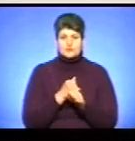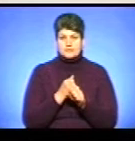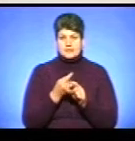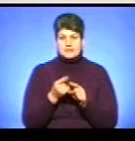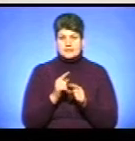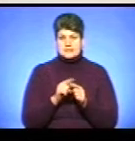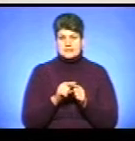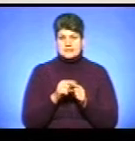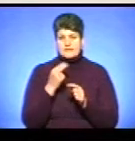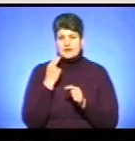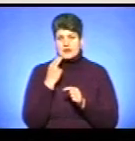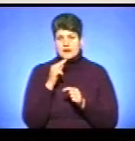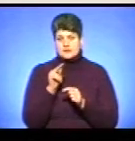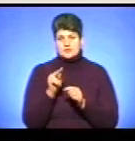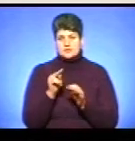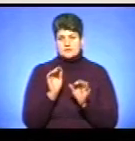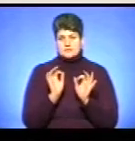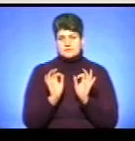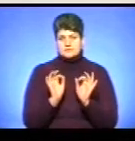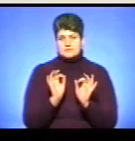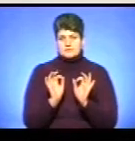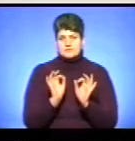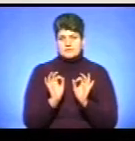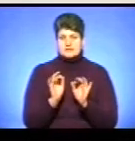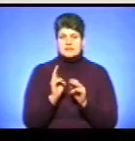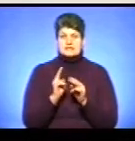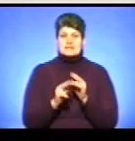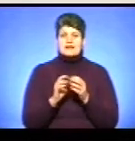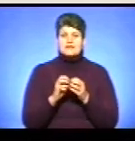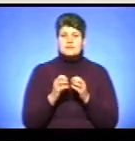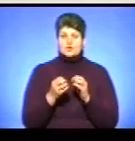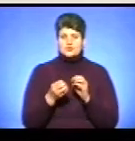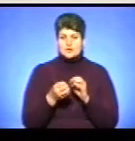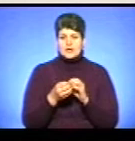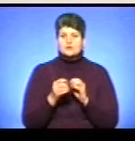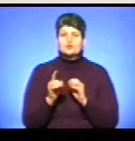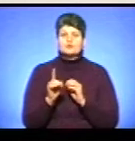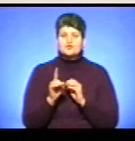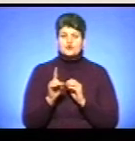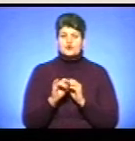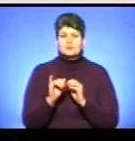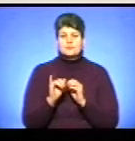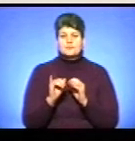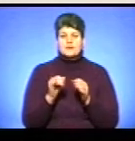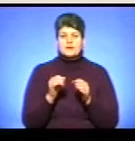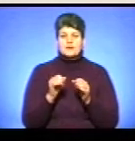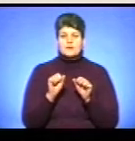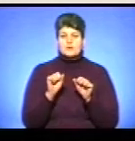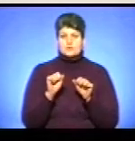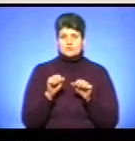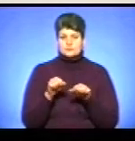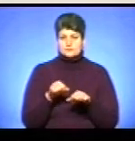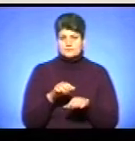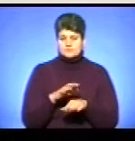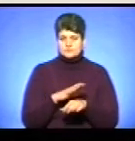найкраще, найоптимальніше, з кінцевим результатом, щоб і пропускна здатність була,